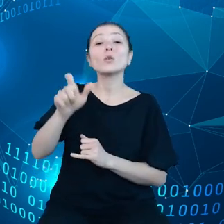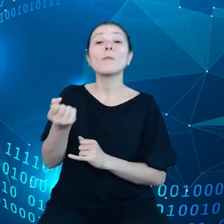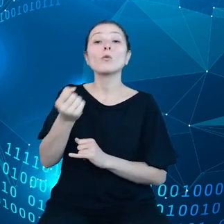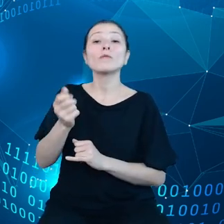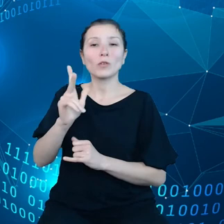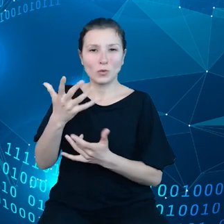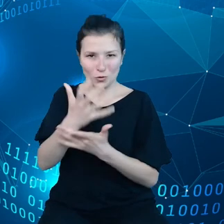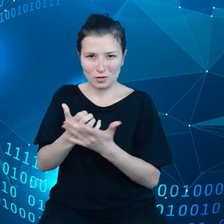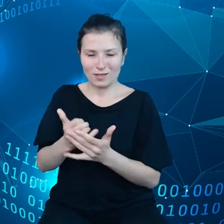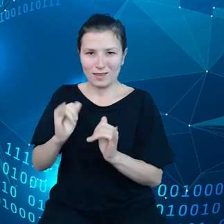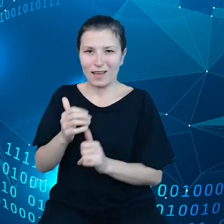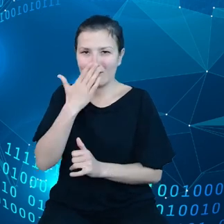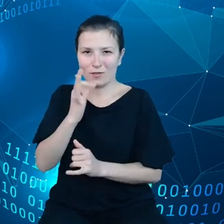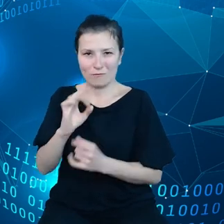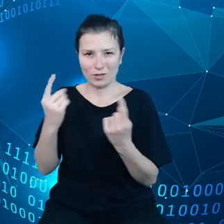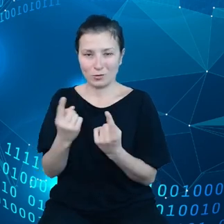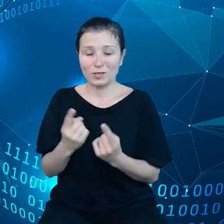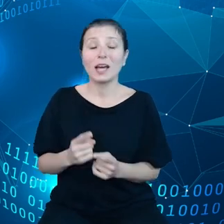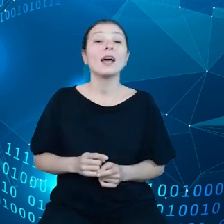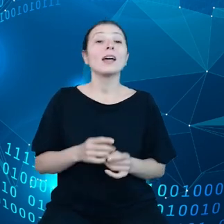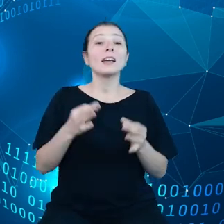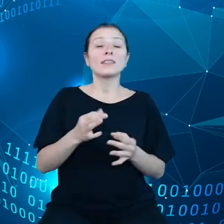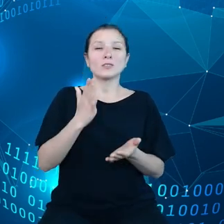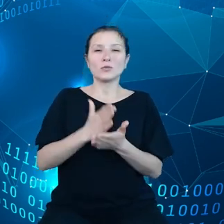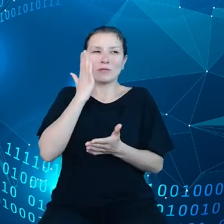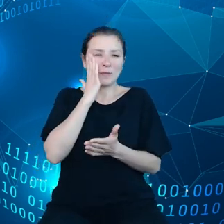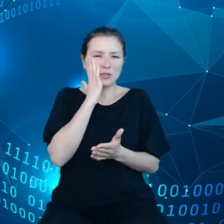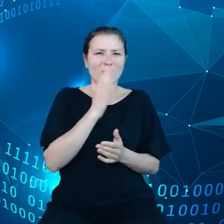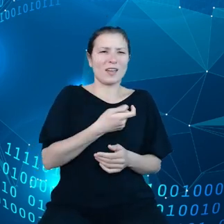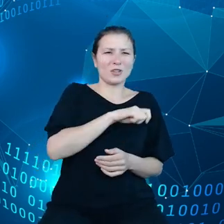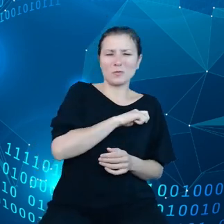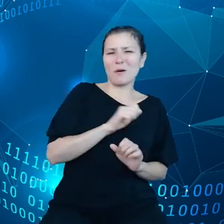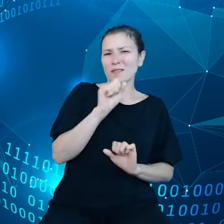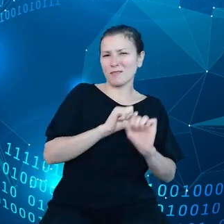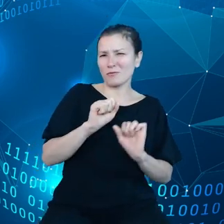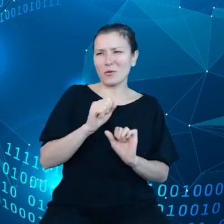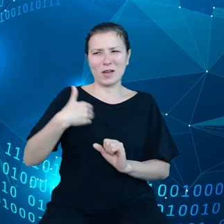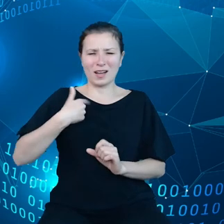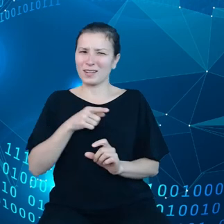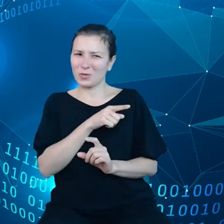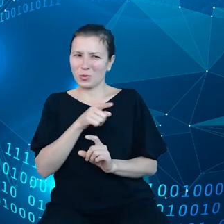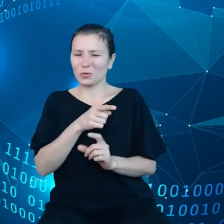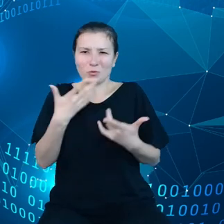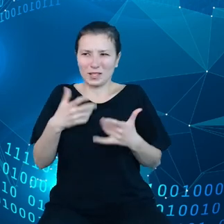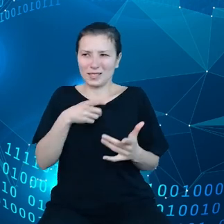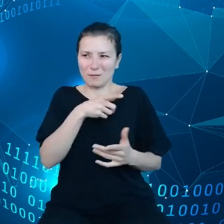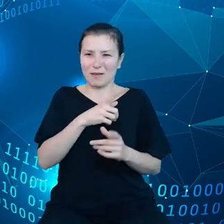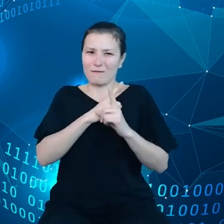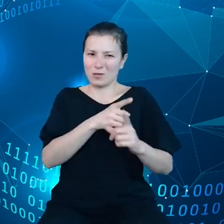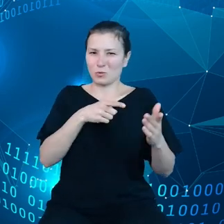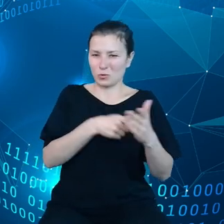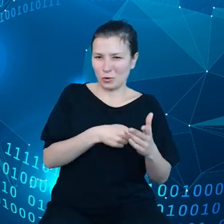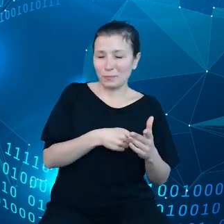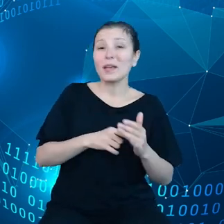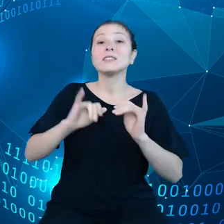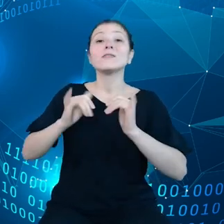na to, gdzie nie chcemy być, bo to zdecydowanie nie ten kierunek, którym powinniśmy iść. to teraz, jak